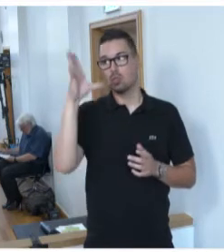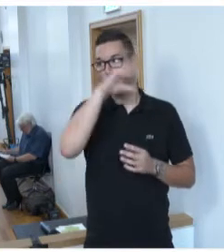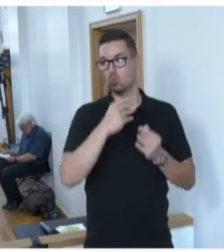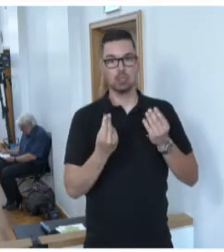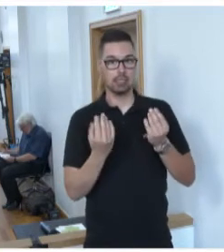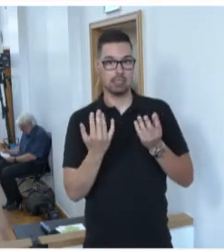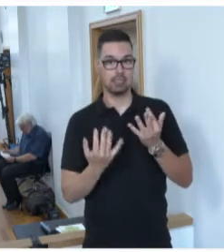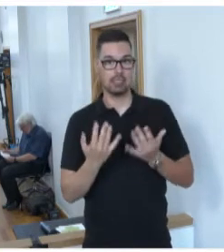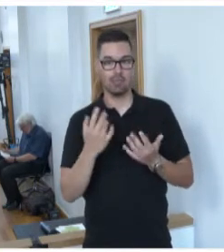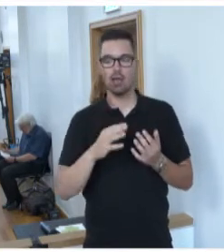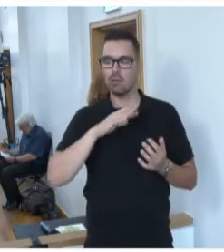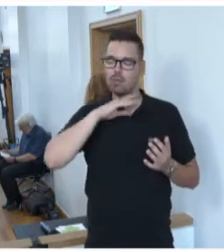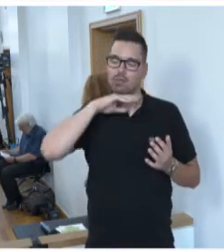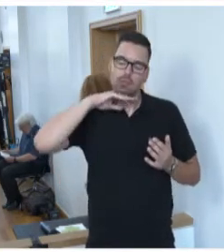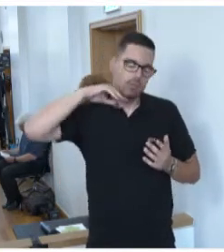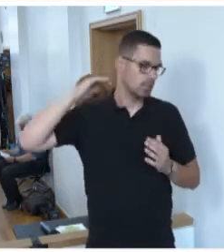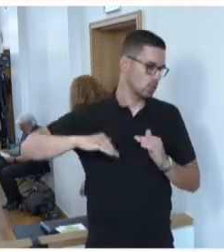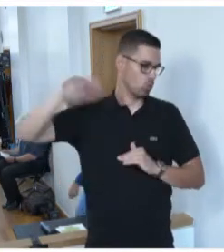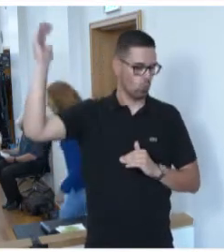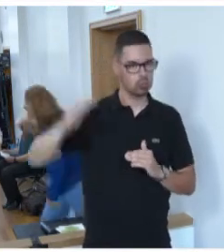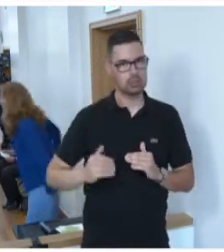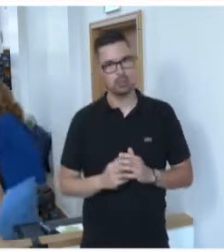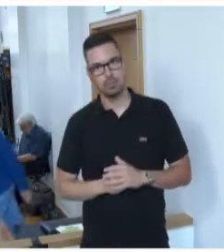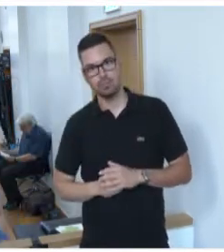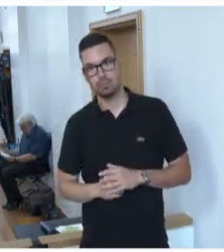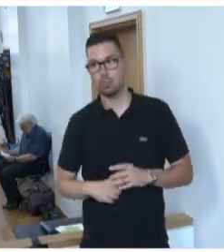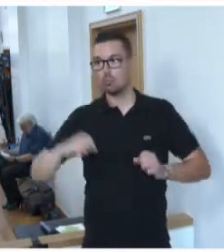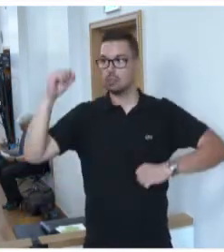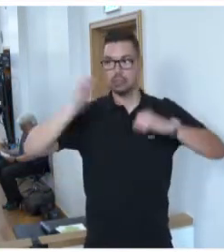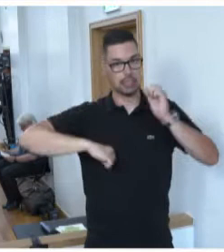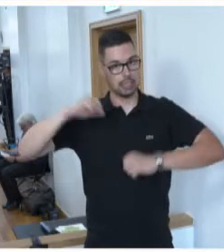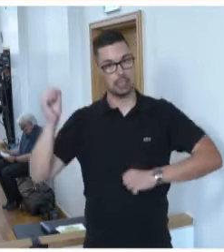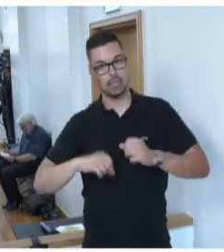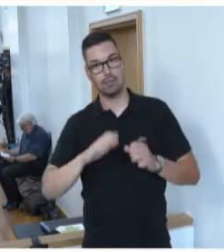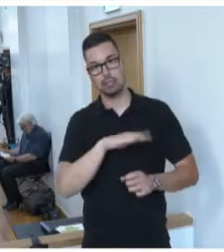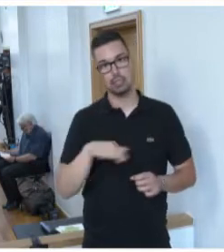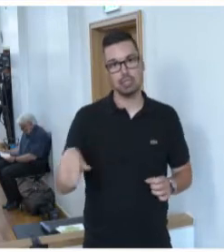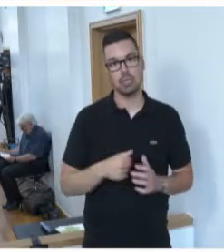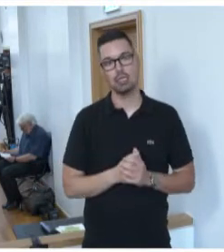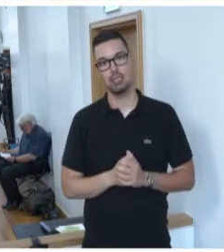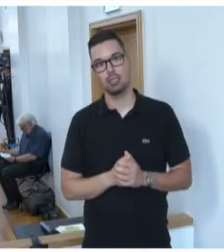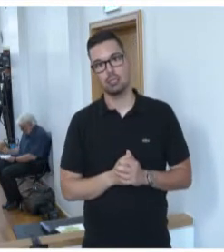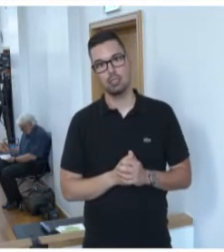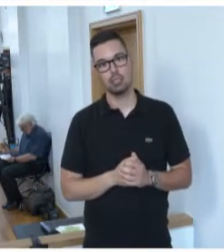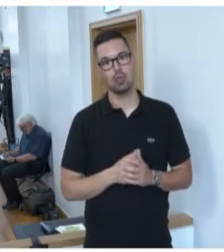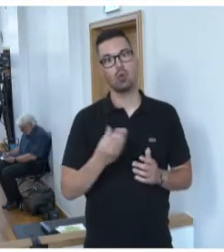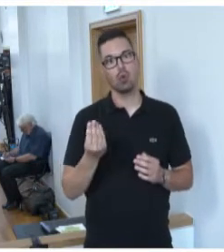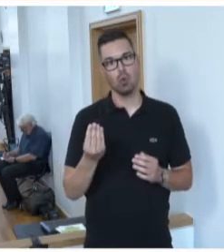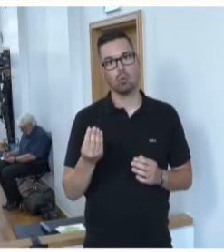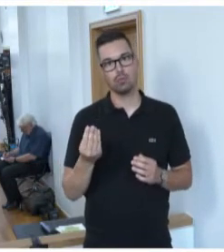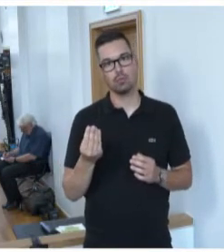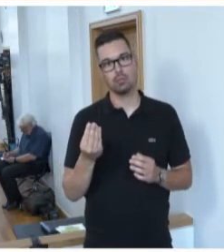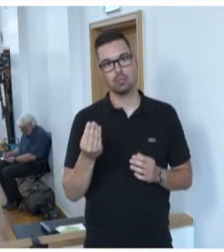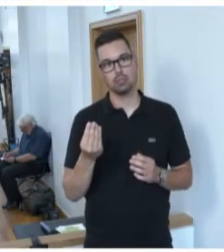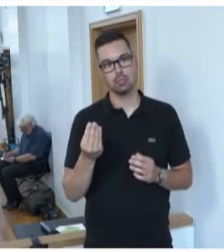groß. Besonders grausam bei diesen Gewaltdelikten gegen Kindern ist, die TäterInnen stammen meistens aus dem